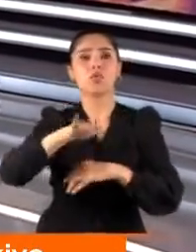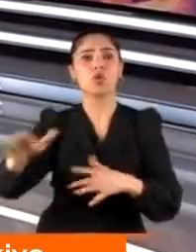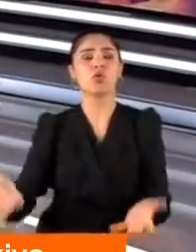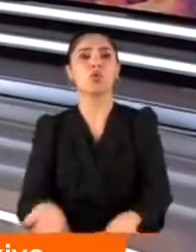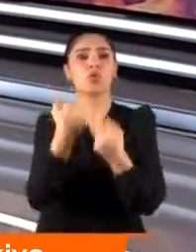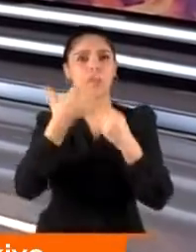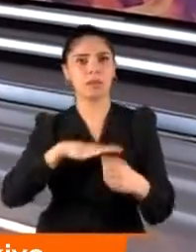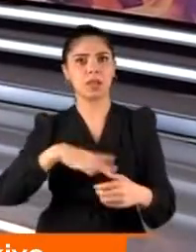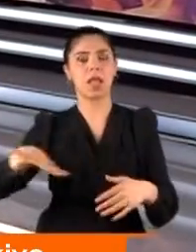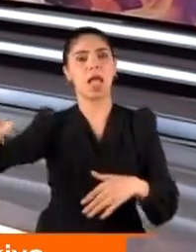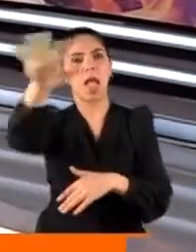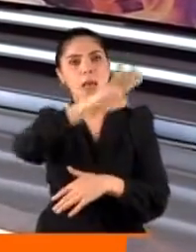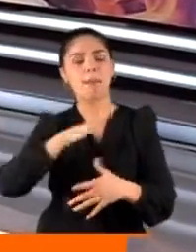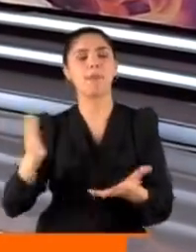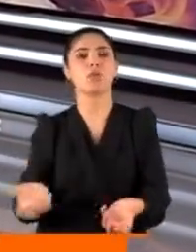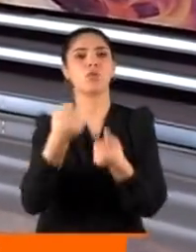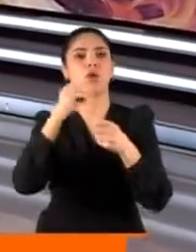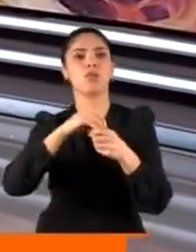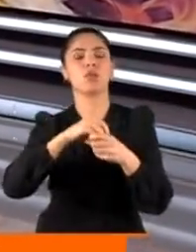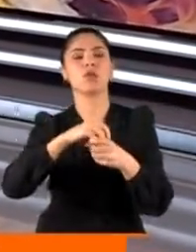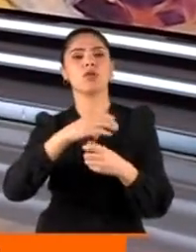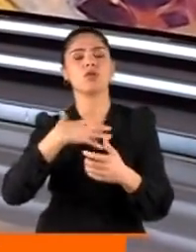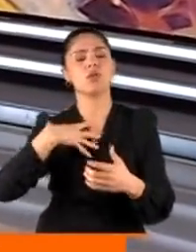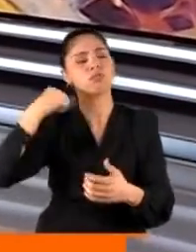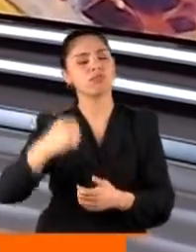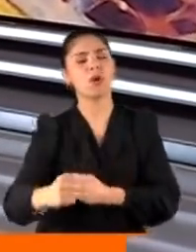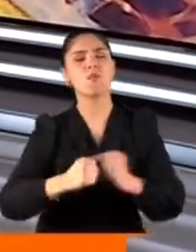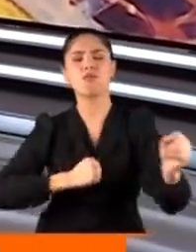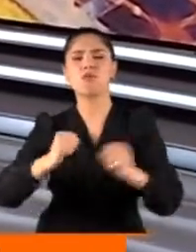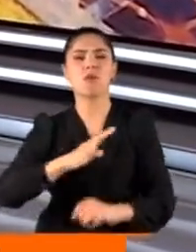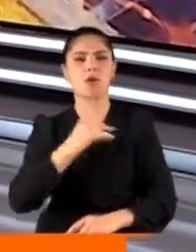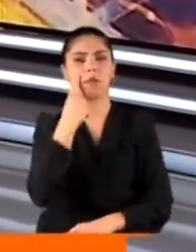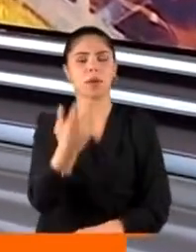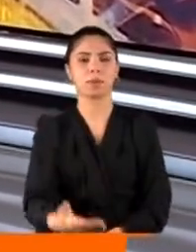herkesi sağ salim kurtarabilmek için dört koldan mücadele etti.